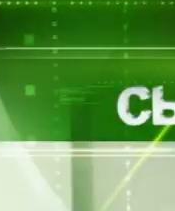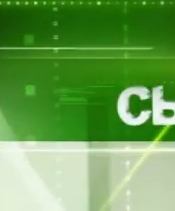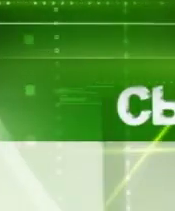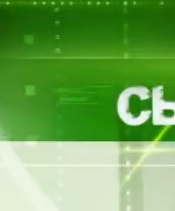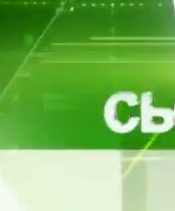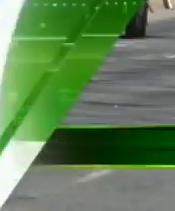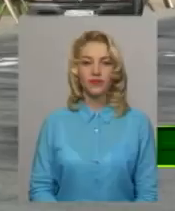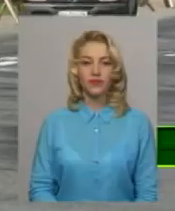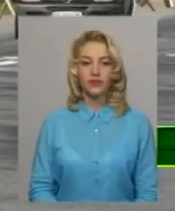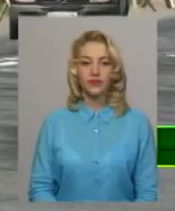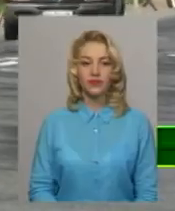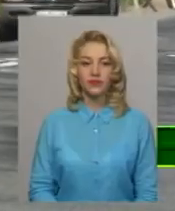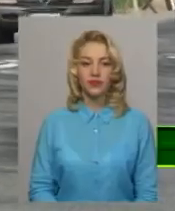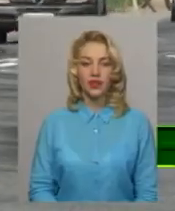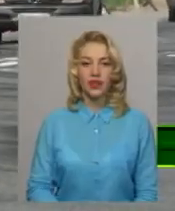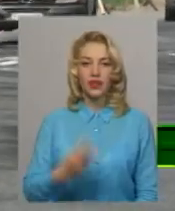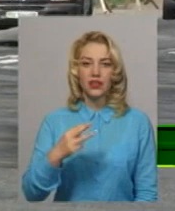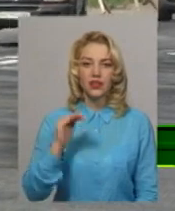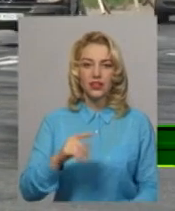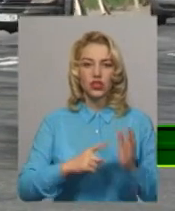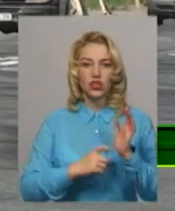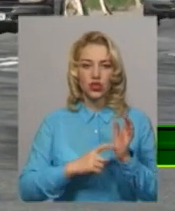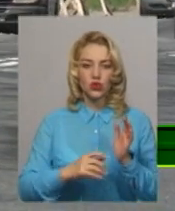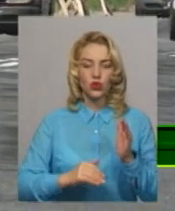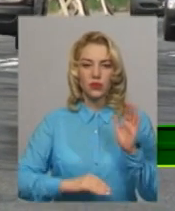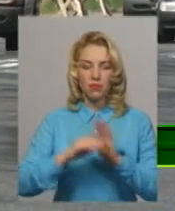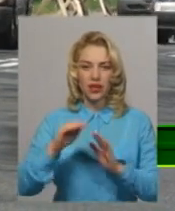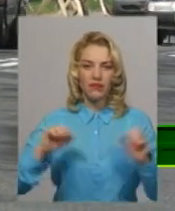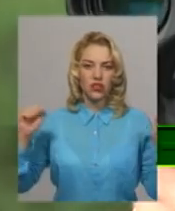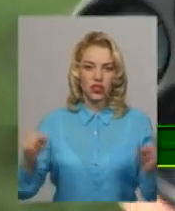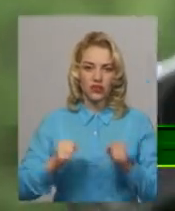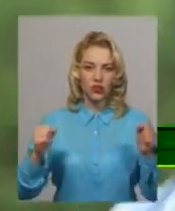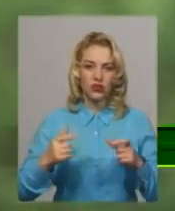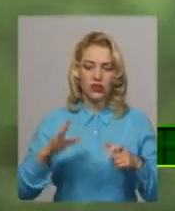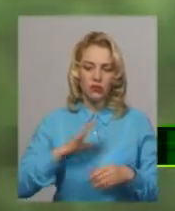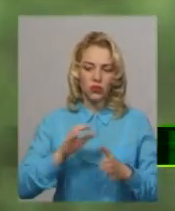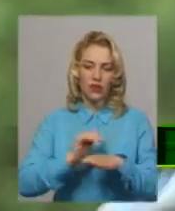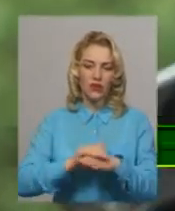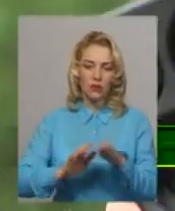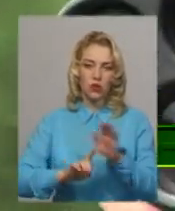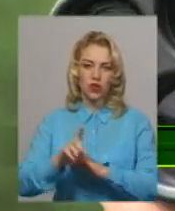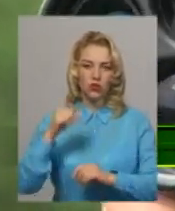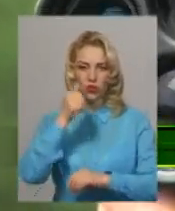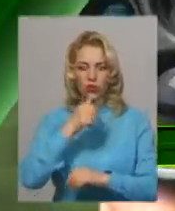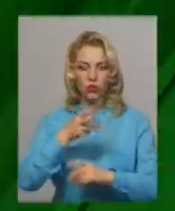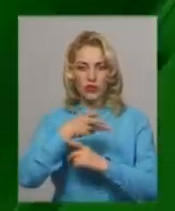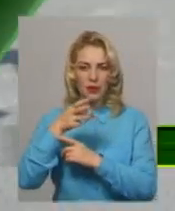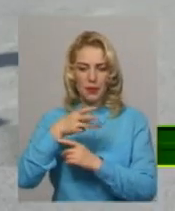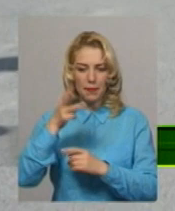Музика 3600 перевищень швидкості було зафіксовано з початку року пристроєм трукам.